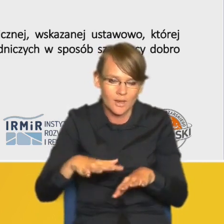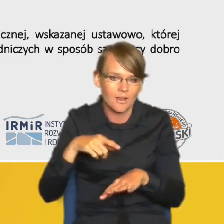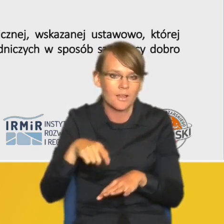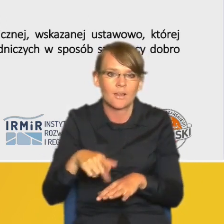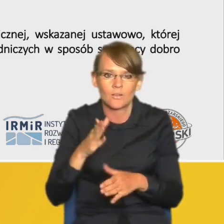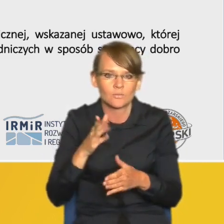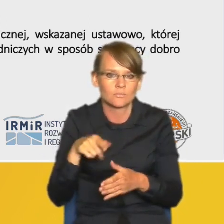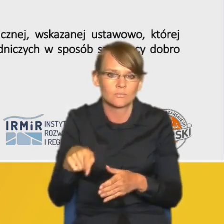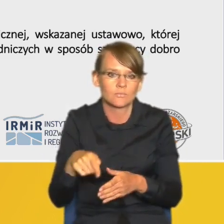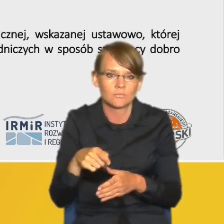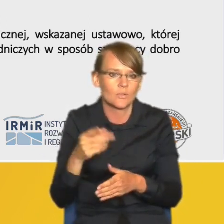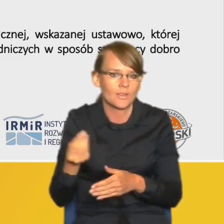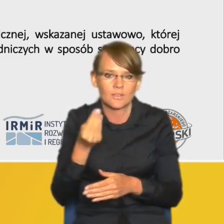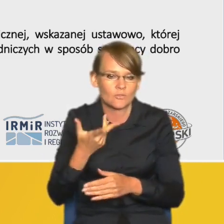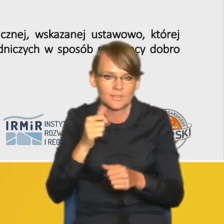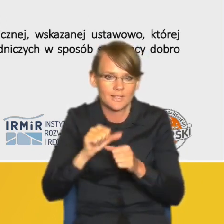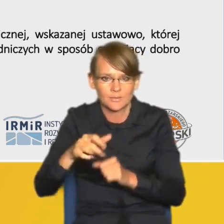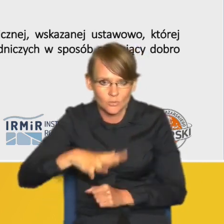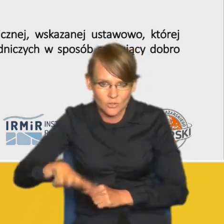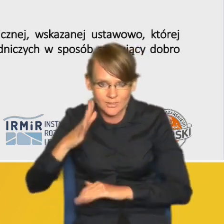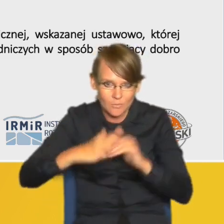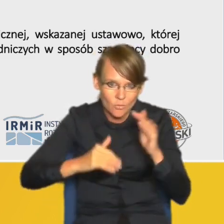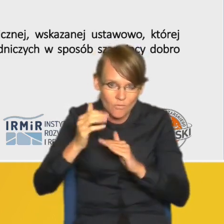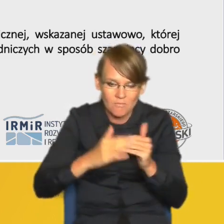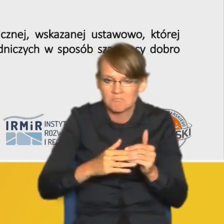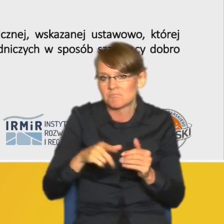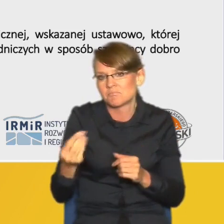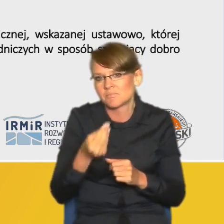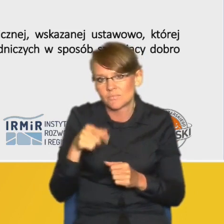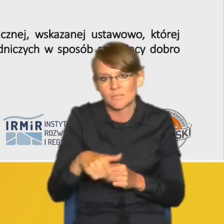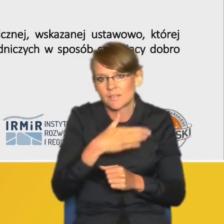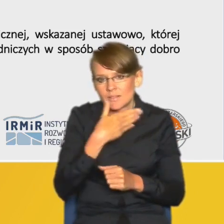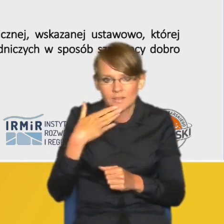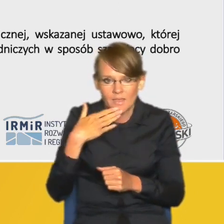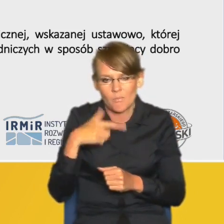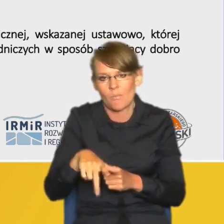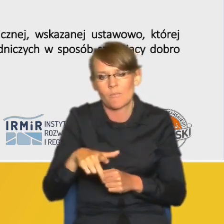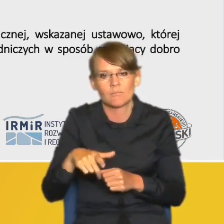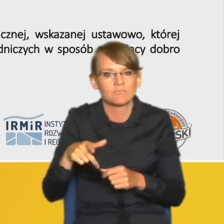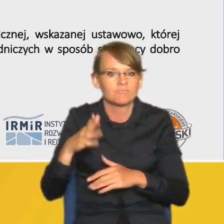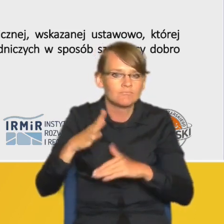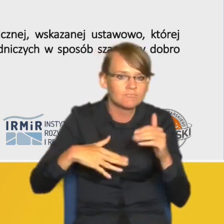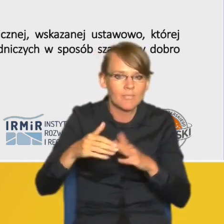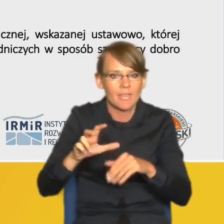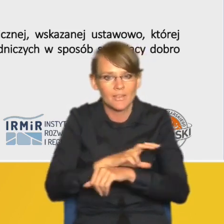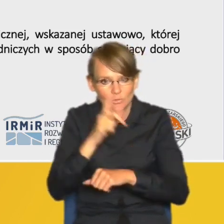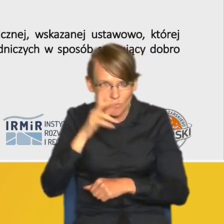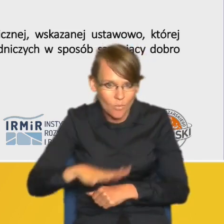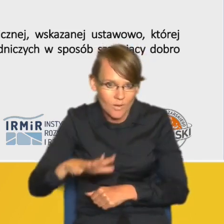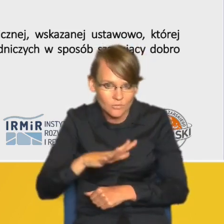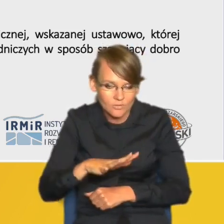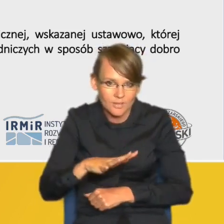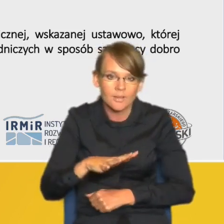jest jeszcze przestrzenią zabudowaną która nie posiada jeszcze infrastruktury technicznej i społecznej no i